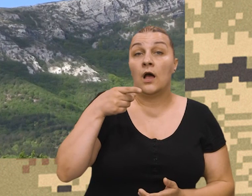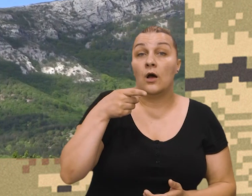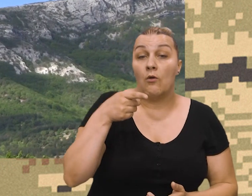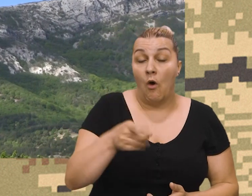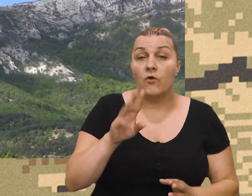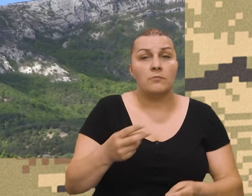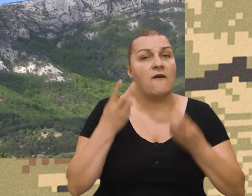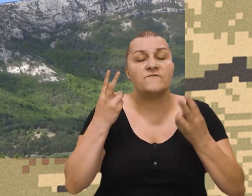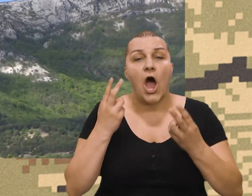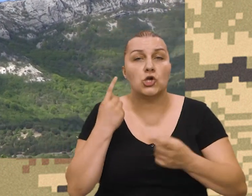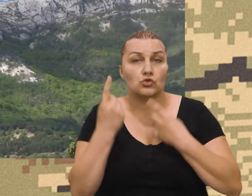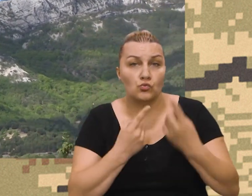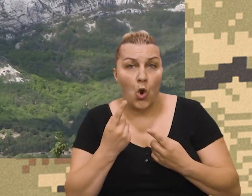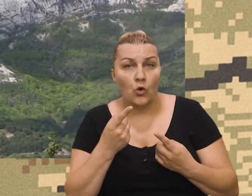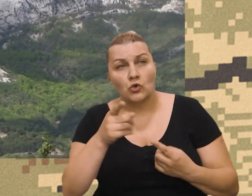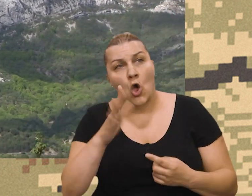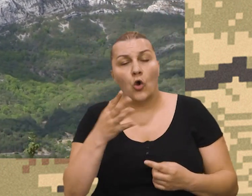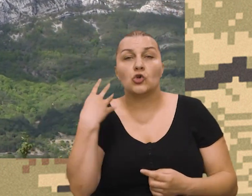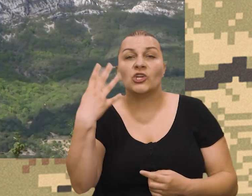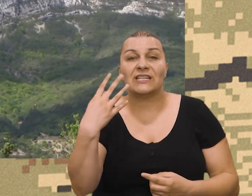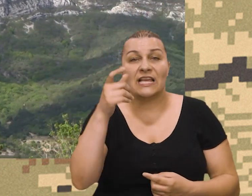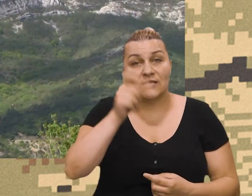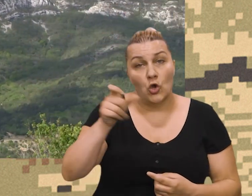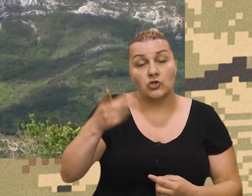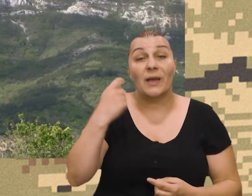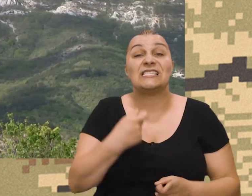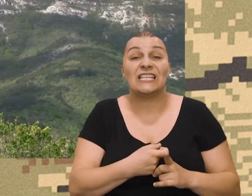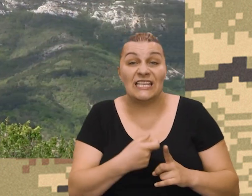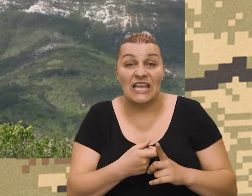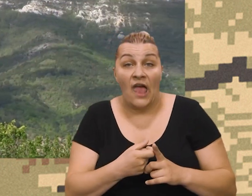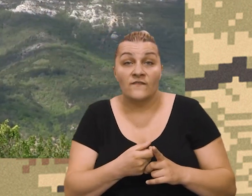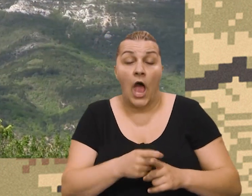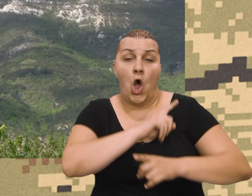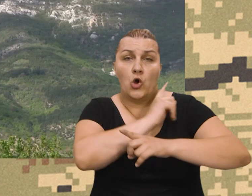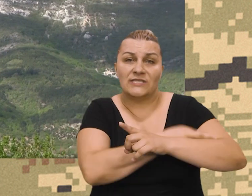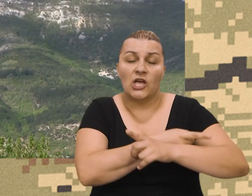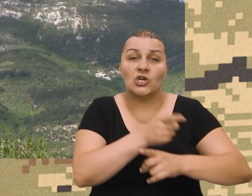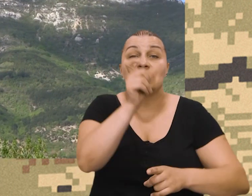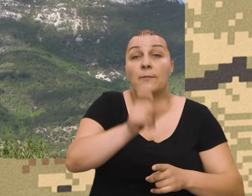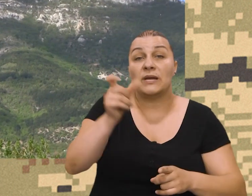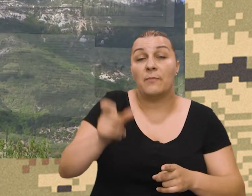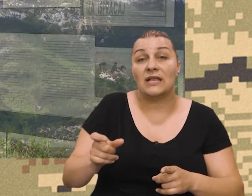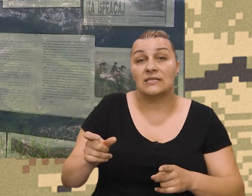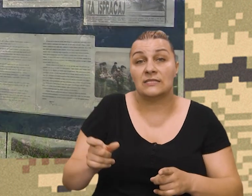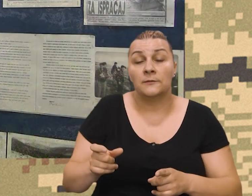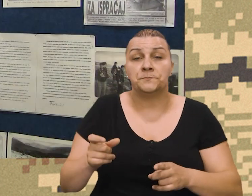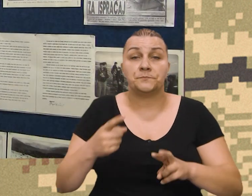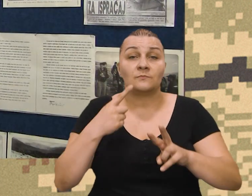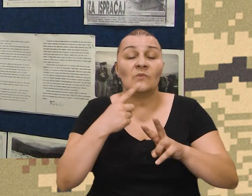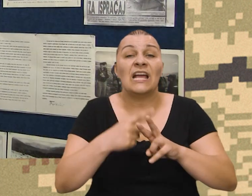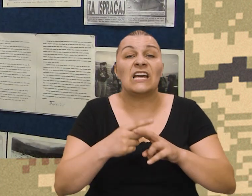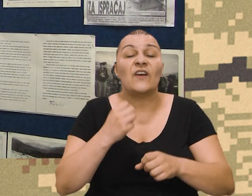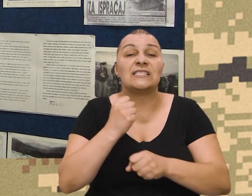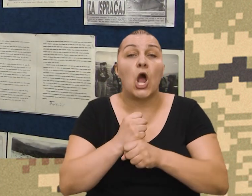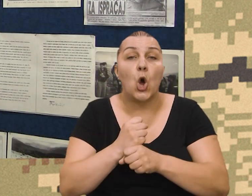Taj PDV ima značajnu ulogu, to je negdje oko 40 pripadnika iz Kijeva, ojačani i osnaženi sa pripadnicima Hrvatske gorske službe